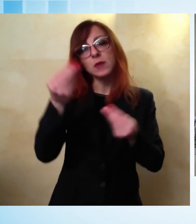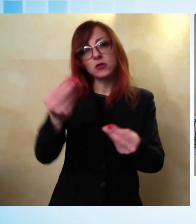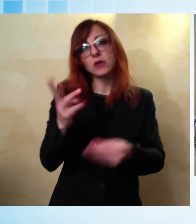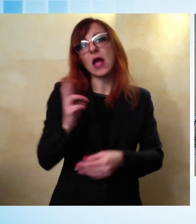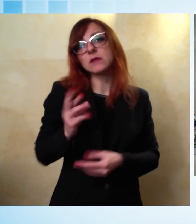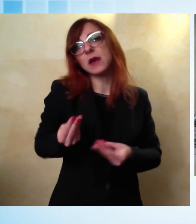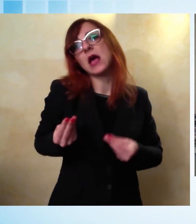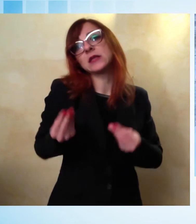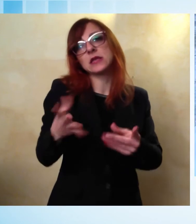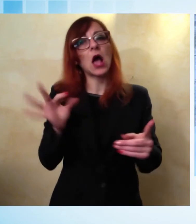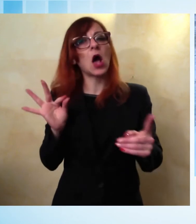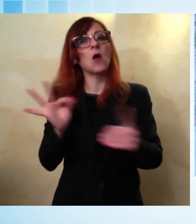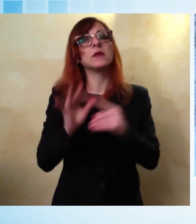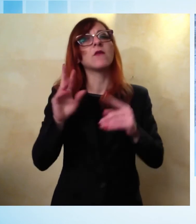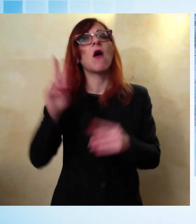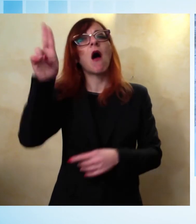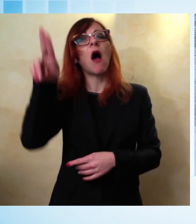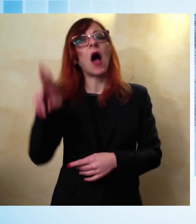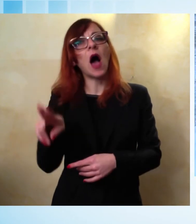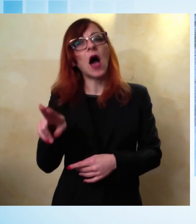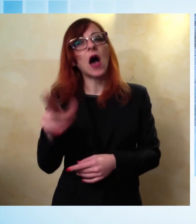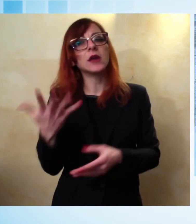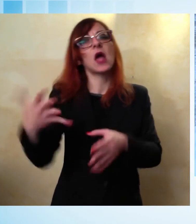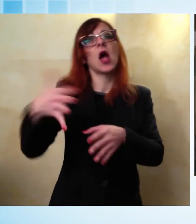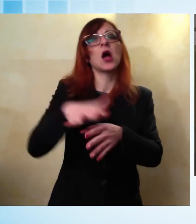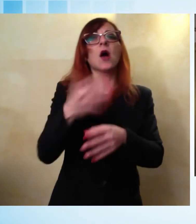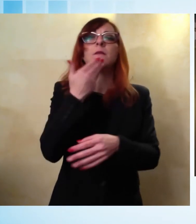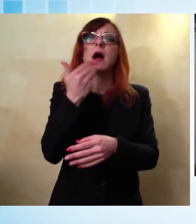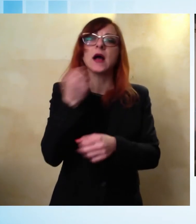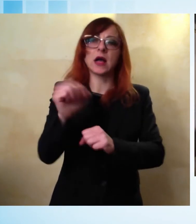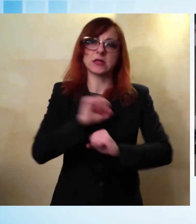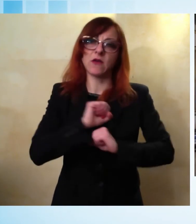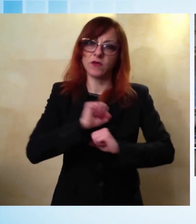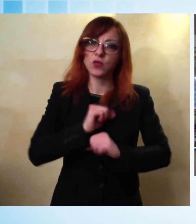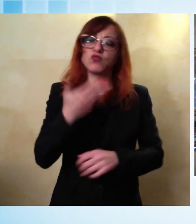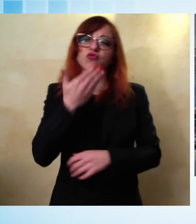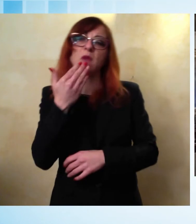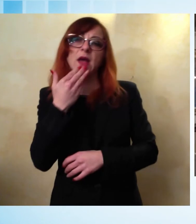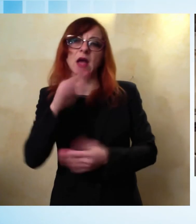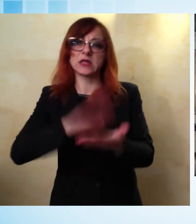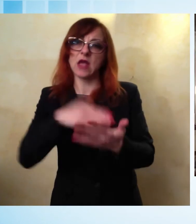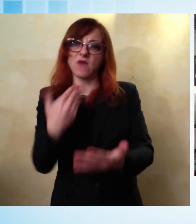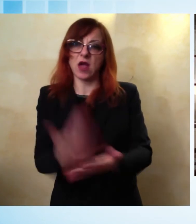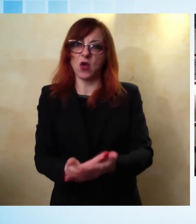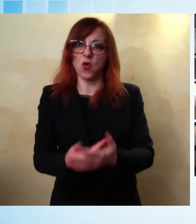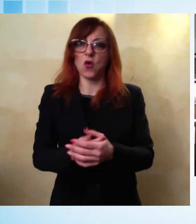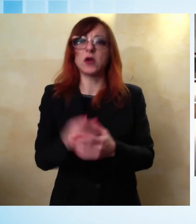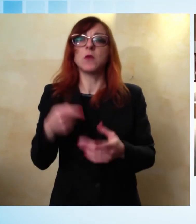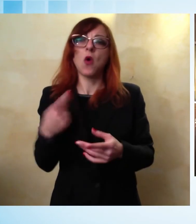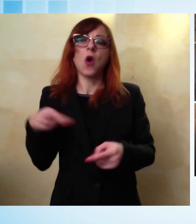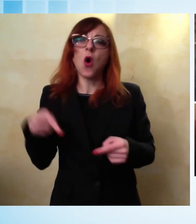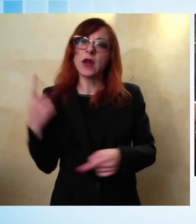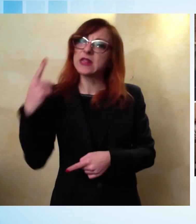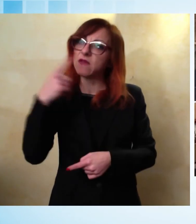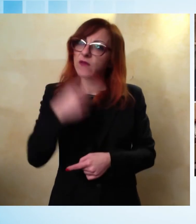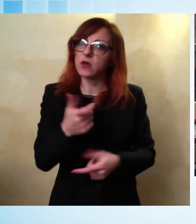per colmare un vuoto di valori e di mancanza di fiducia acuito dall'enorme difficoltà attuale. Con questo obiettivo a Viareggio